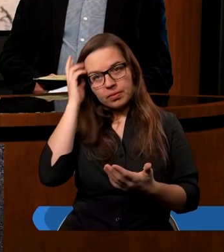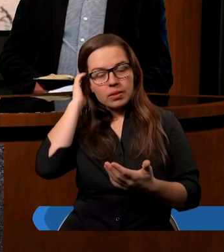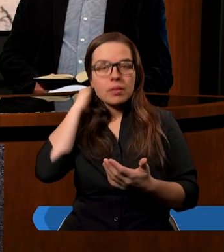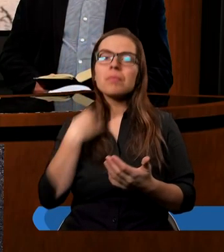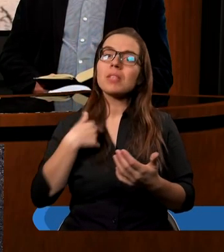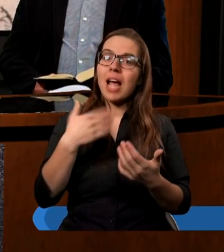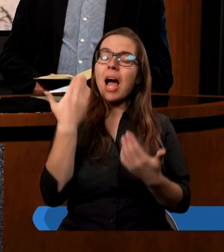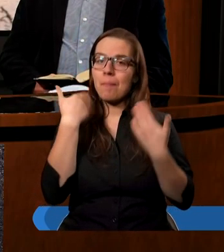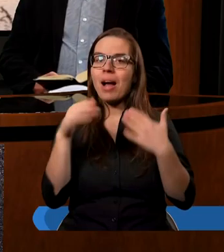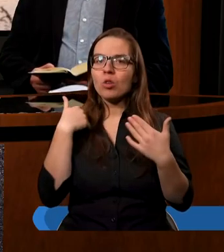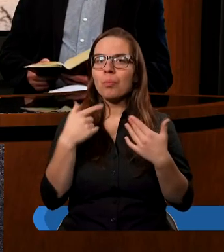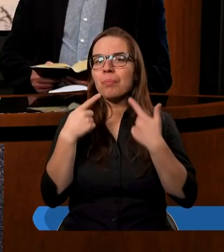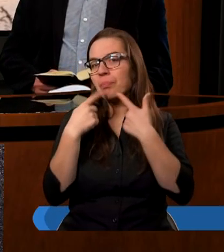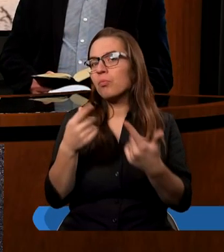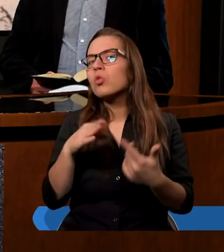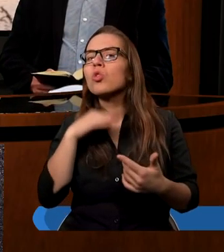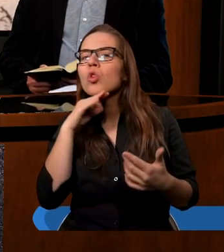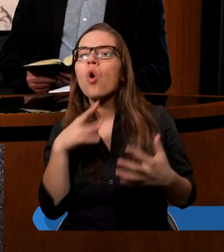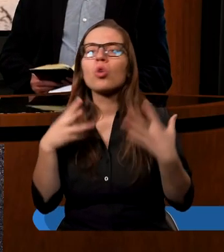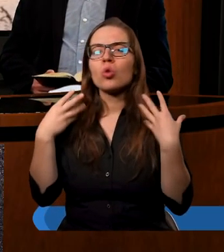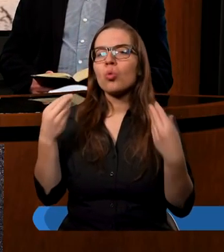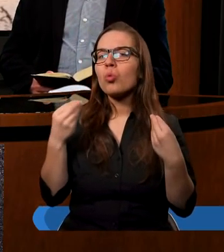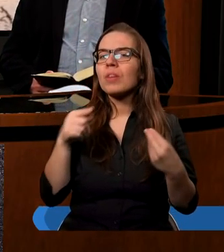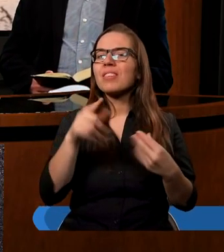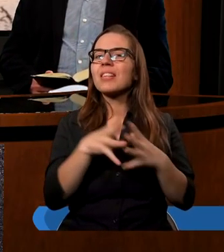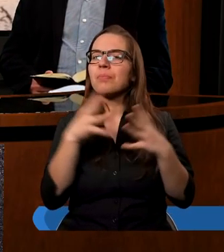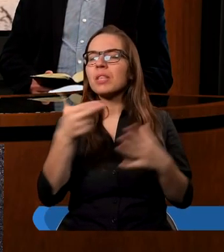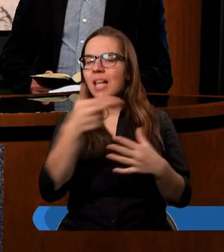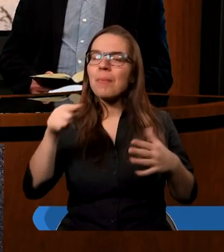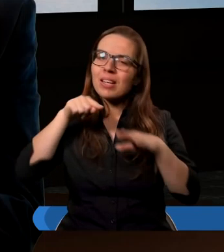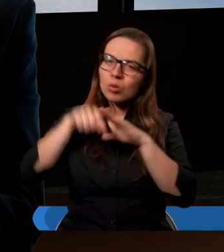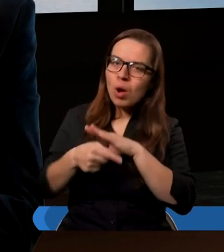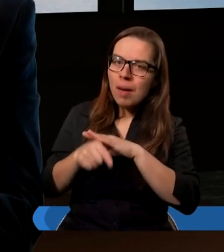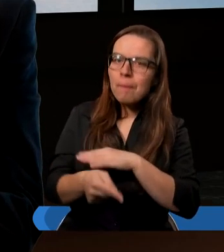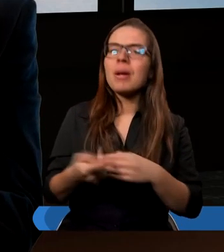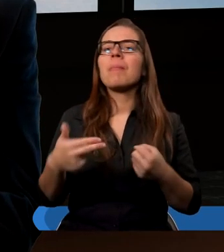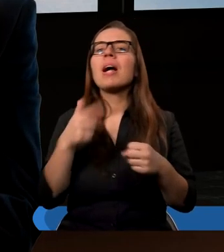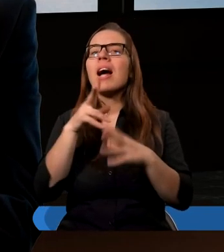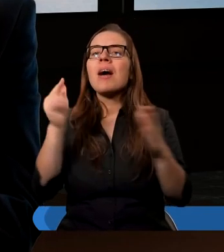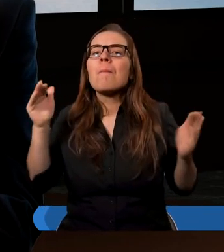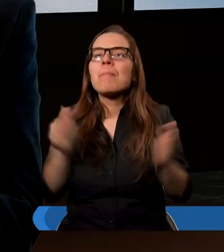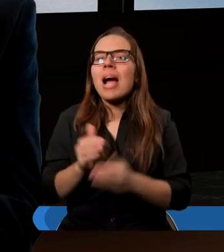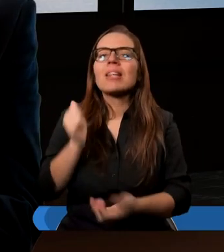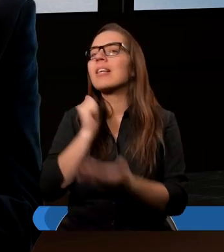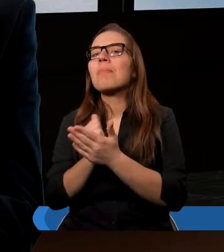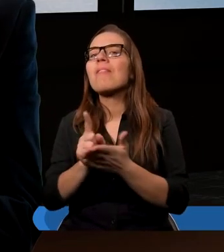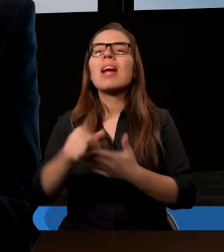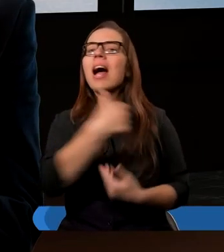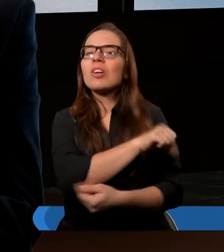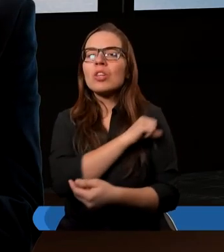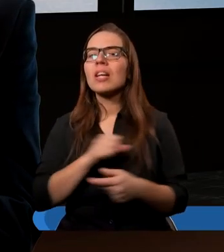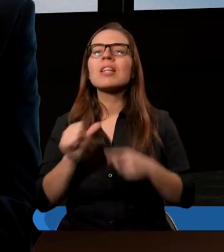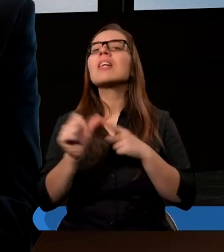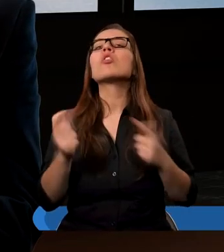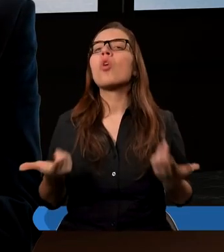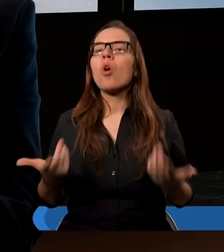powiedział dosyć przewrotnie, ale ten temat oczywiście zgłębimy. Najmniejszą sprawą dla chrześcijanina